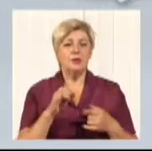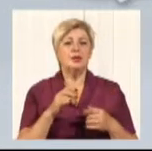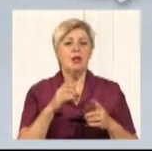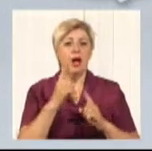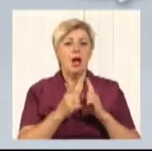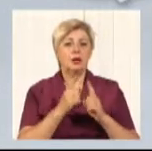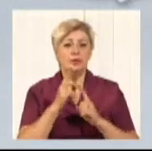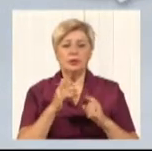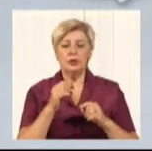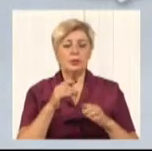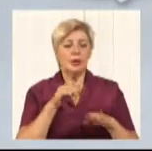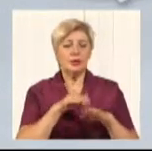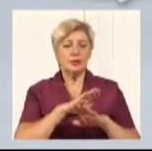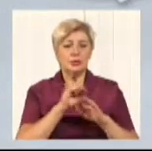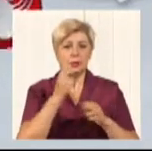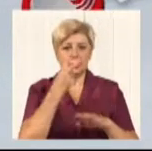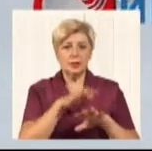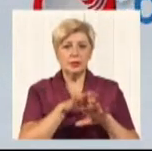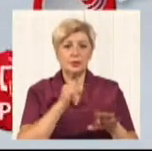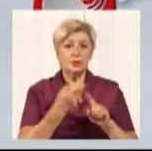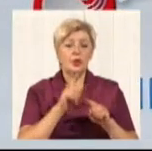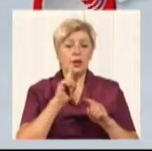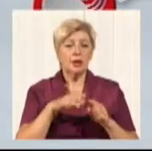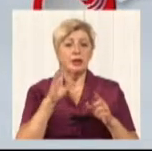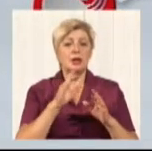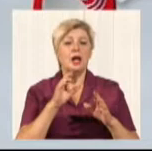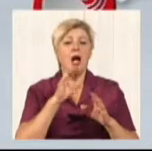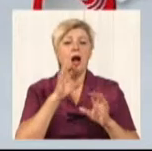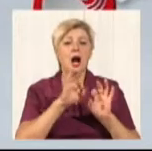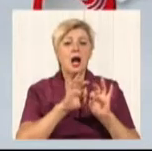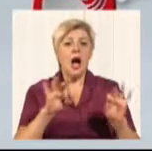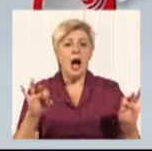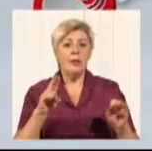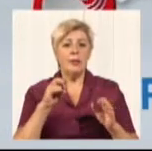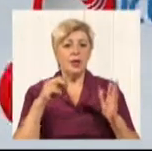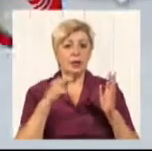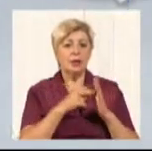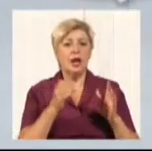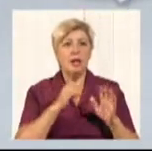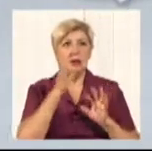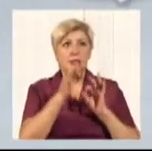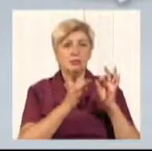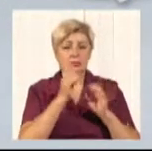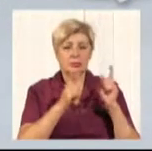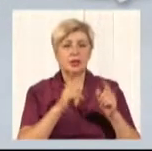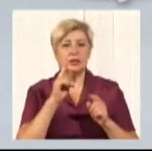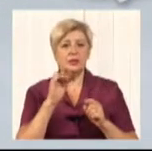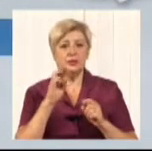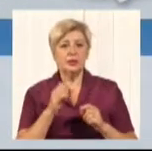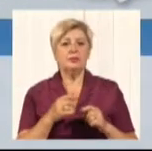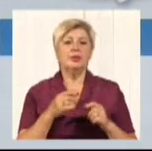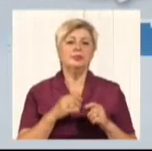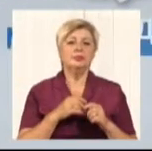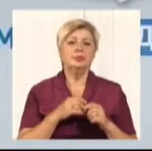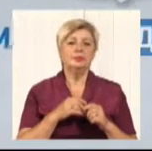стосується глядачів, які користуються кабельним супутниковим інтернет-телебаченням. Користувачі ефірних